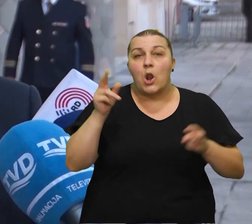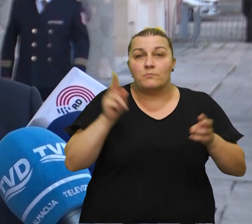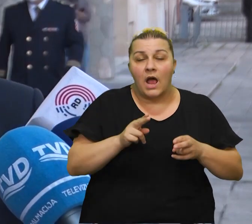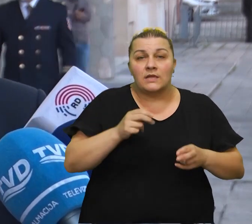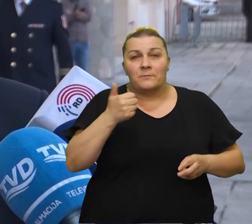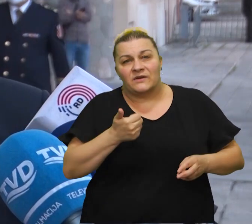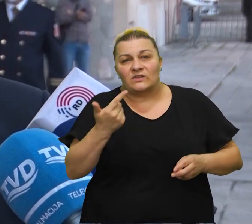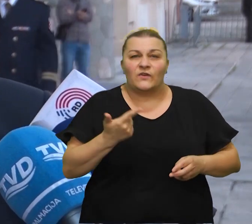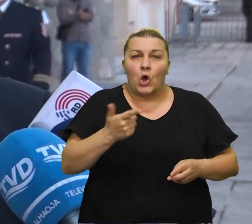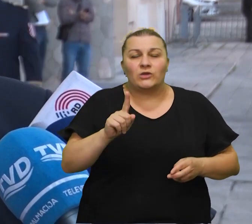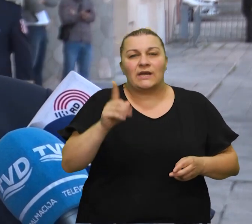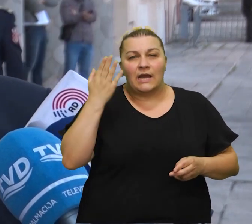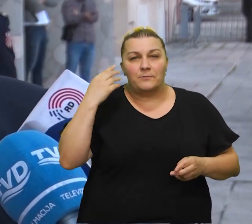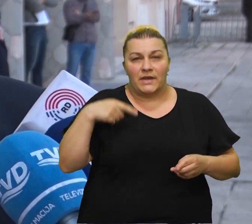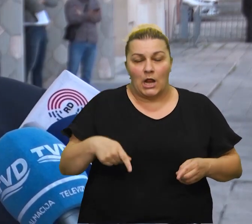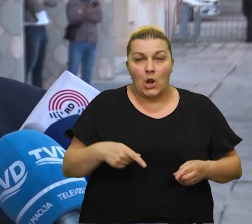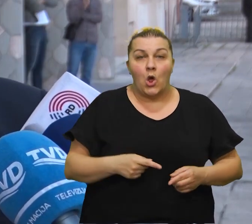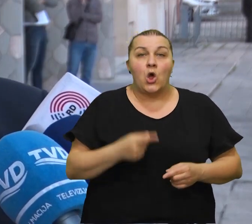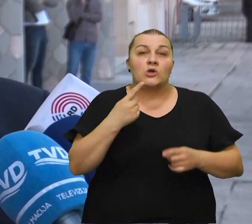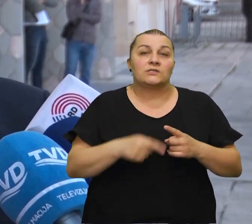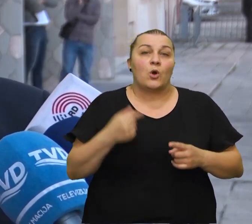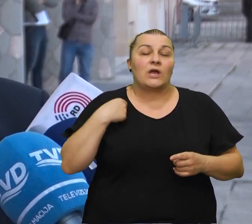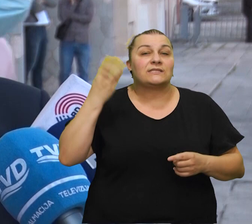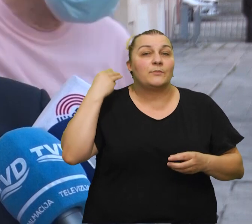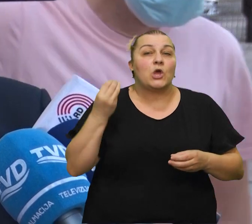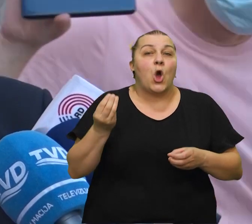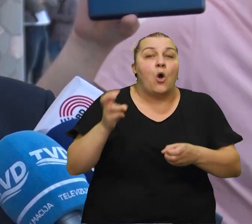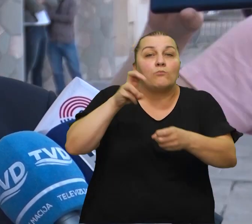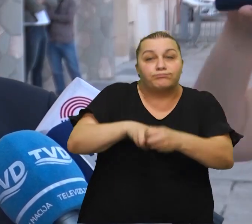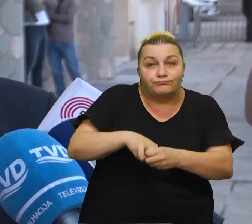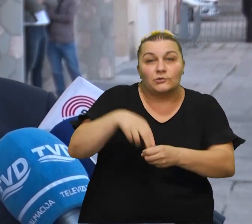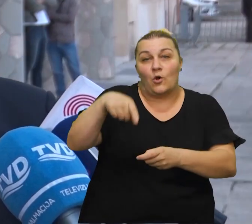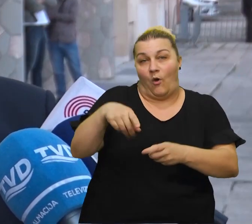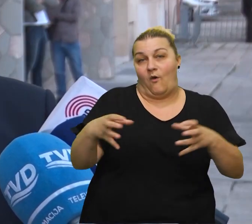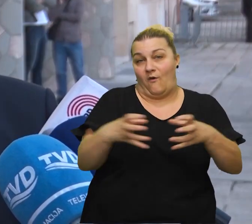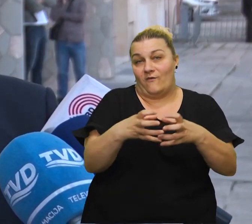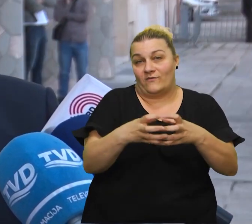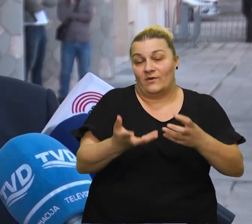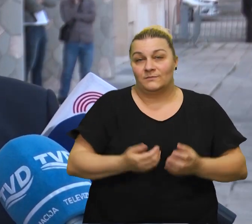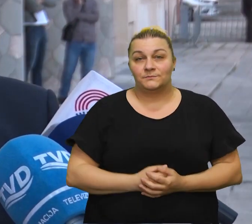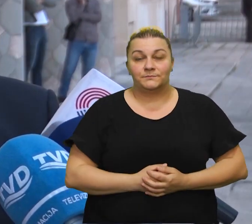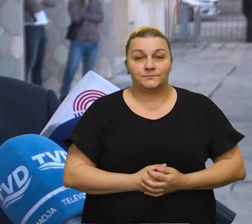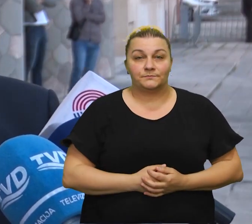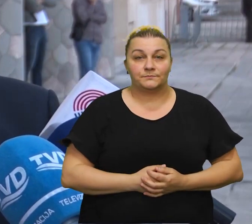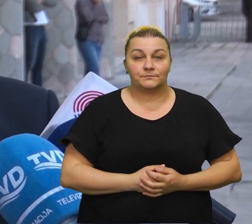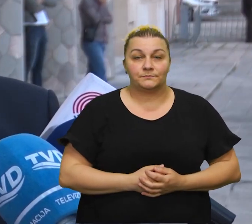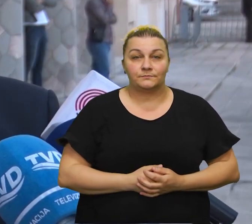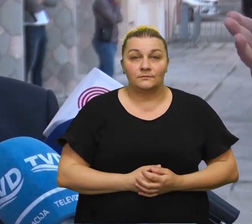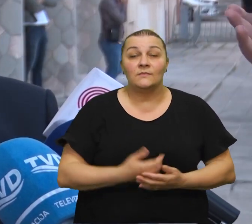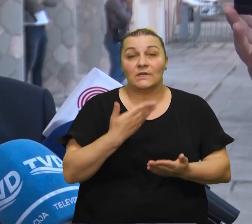prve dvije godine bilo, prisutan zato što sam bio sastanaj dio tog korpusa. Zbog toga